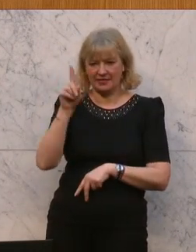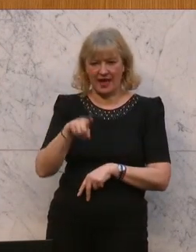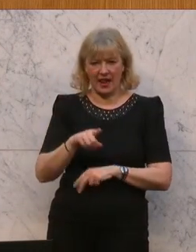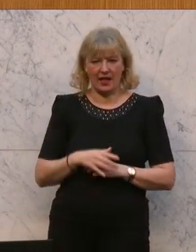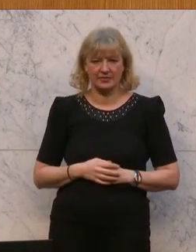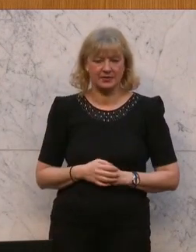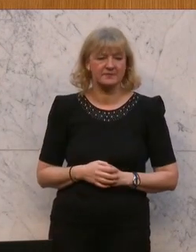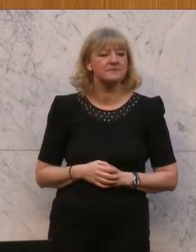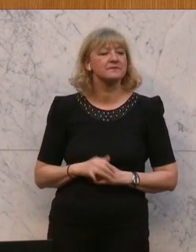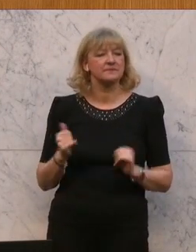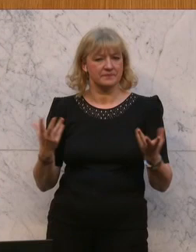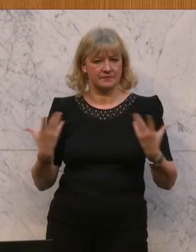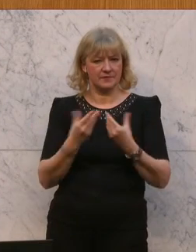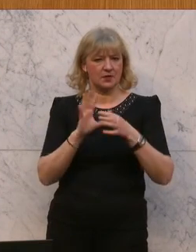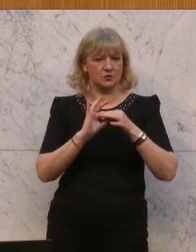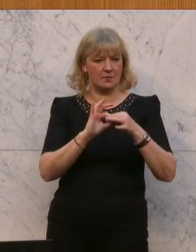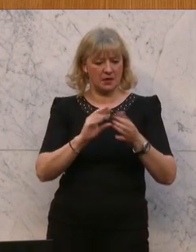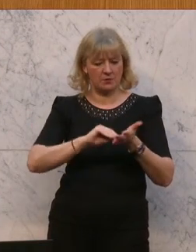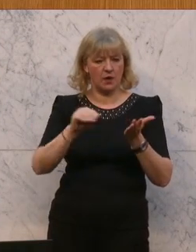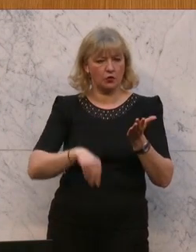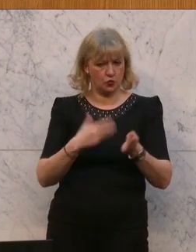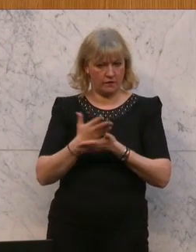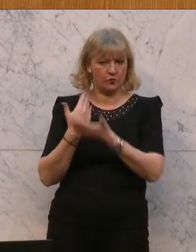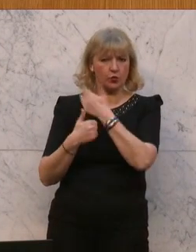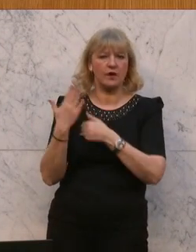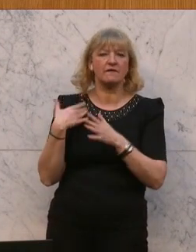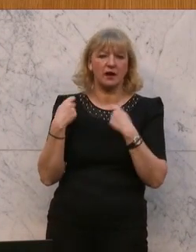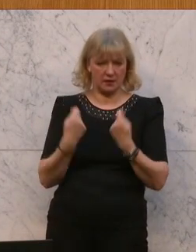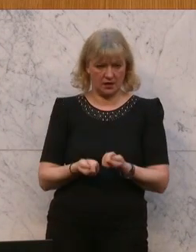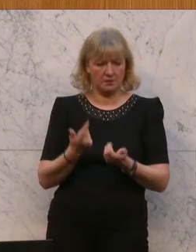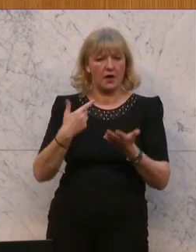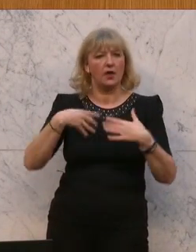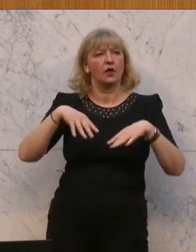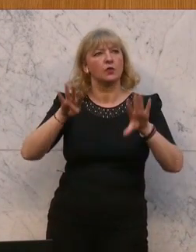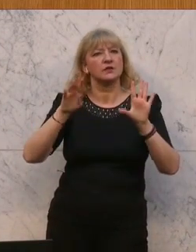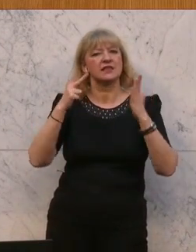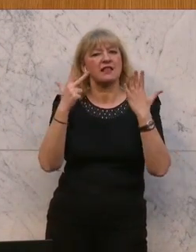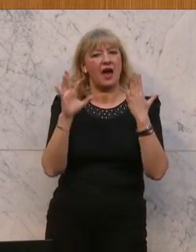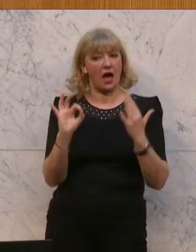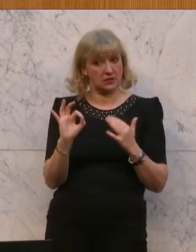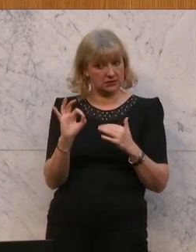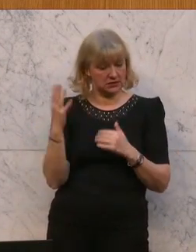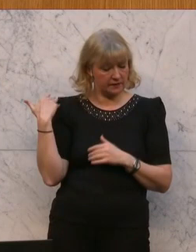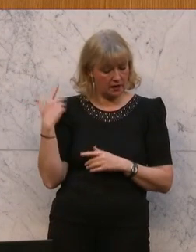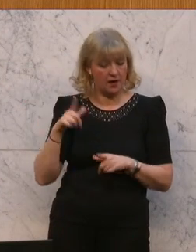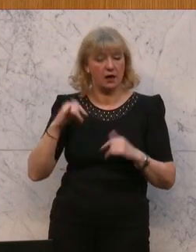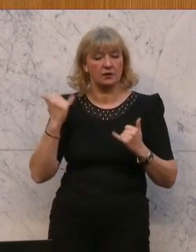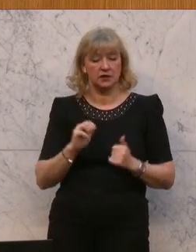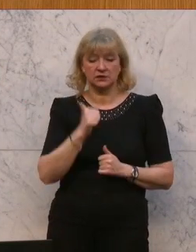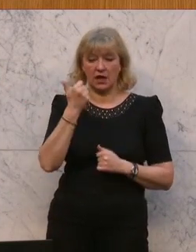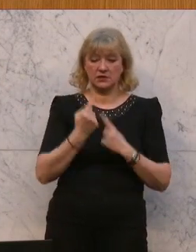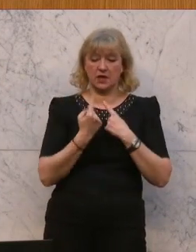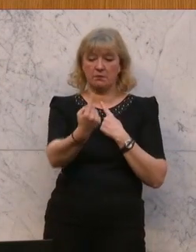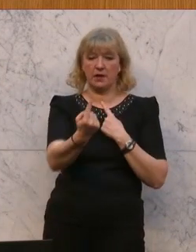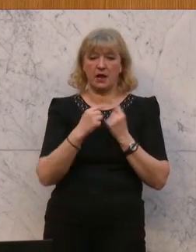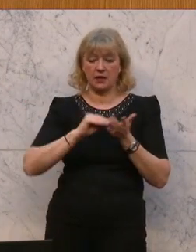Kooperationsabkommen in der Vergangenheit gegeben aus dem Jahre 1980. Und das hier ist jetzt das erste bilaterale Abkommen